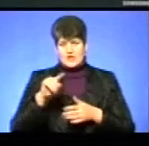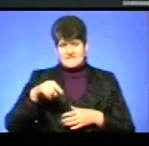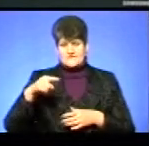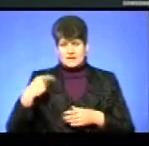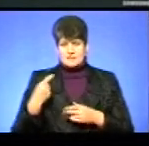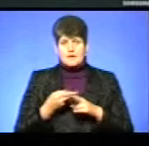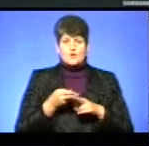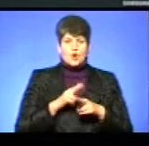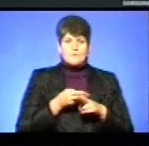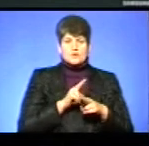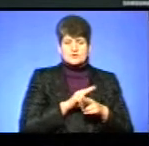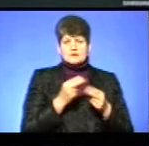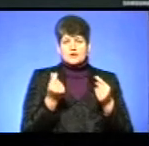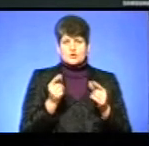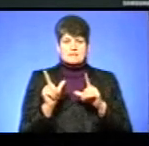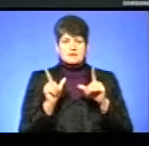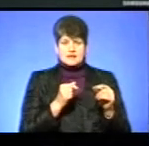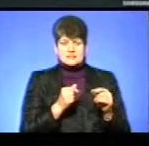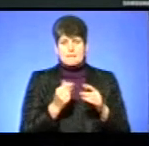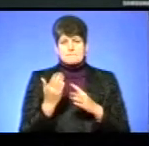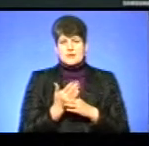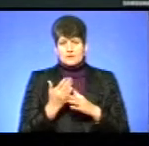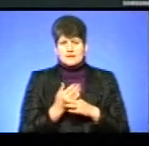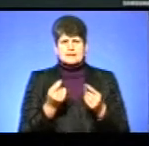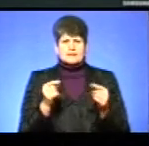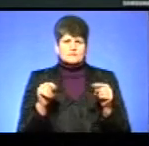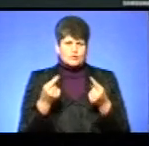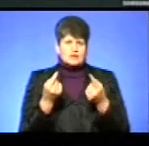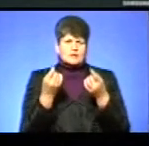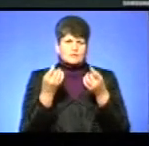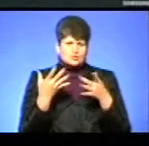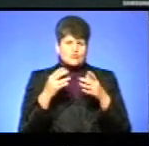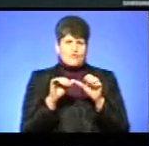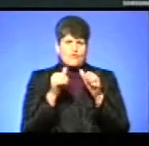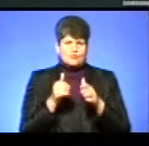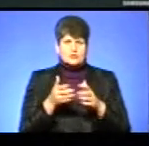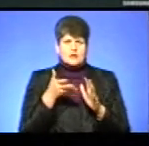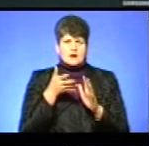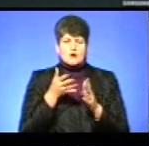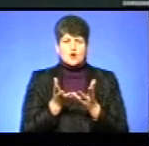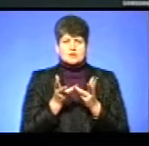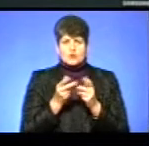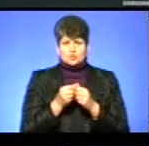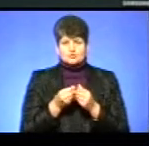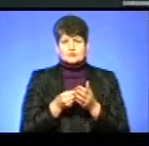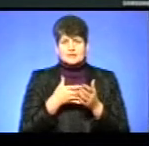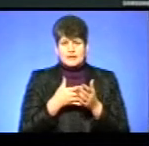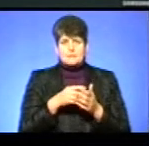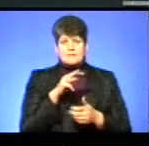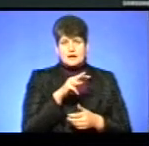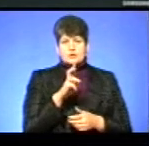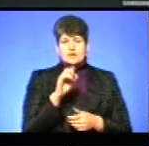компенсувати гроші за перевезення пільговиків і створити просту формулу для розрахунку тарифу. Голова бюджетної комісії Михайло